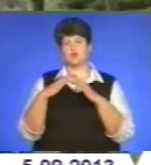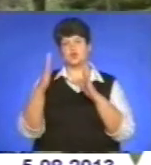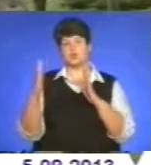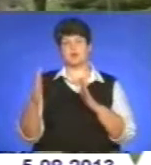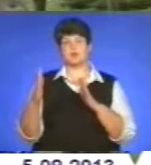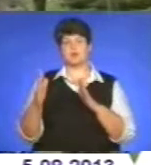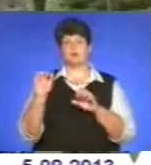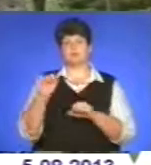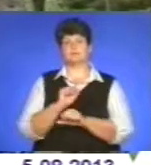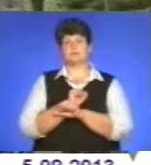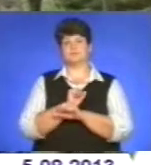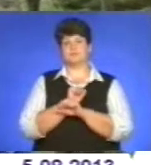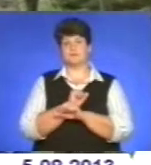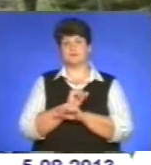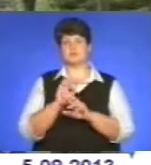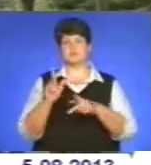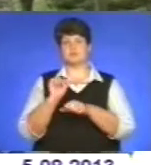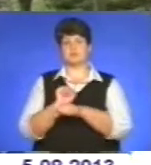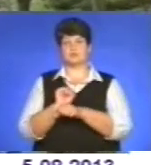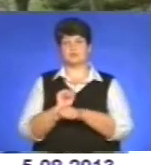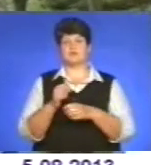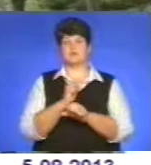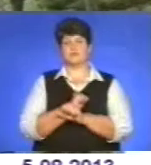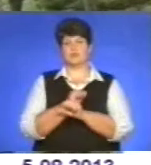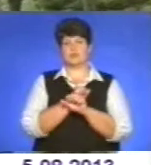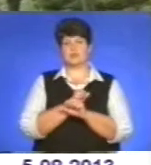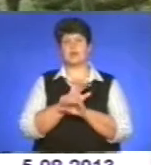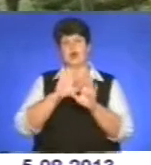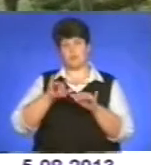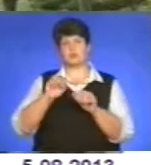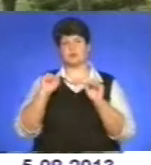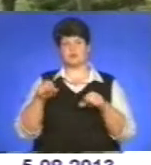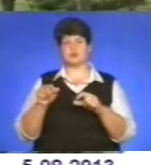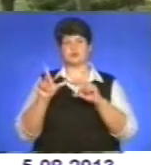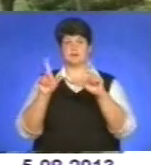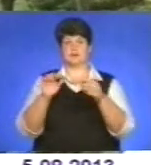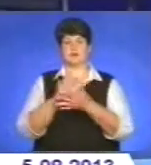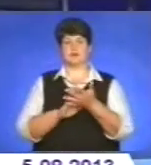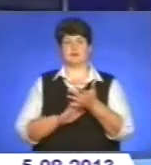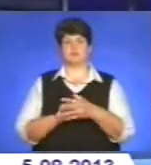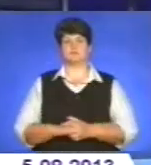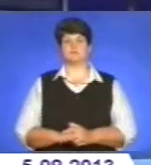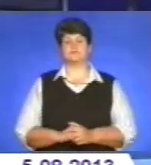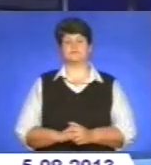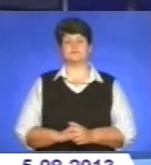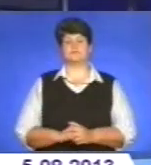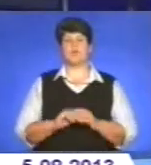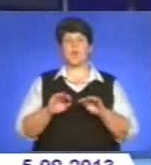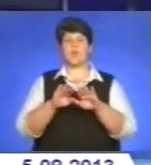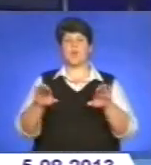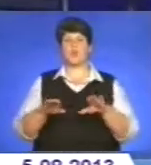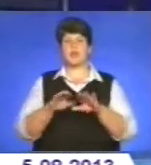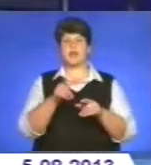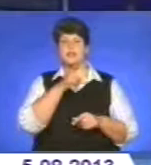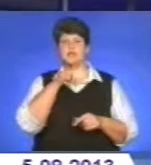От тоді, звичайно, бажано зупинитися і відпочити, тоді продовжувати цей рух далі. Купальний сезон